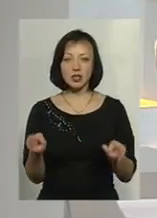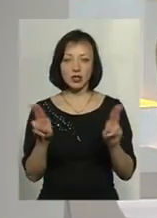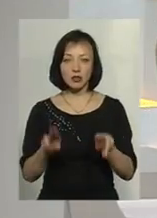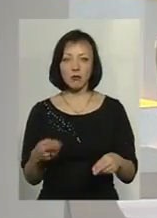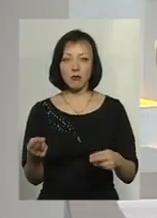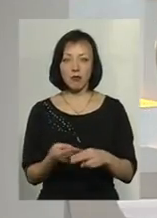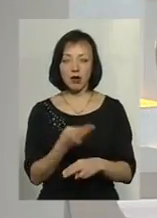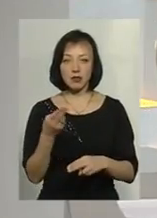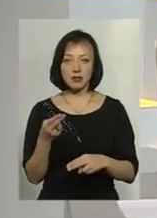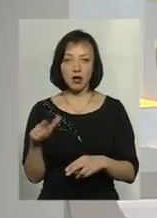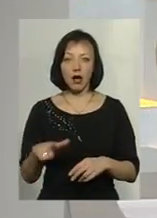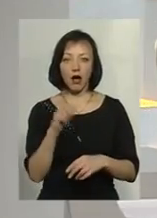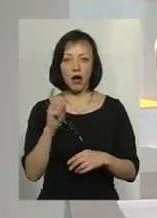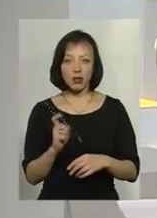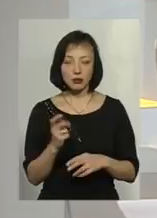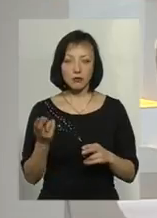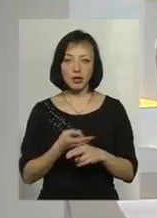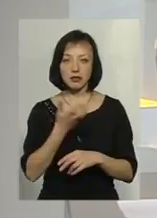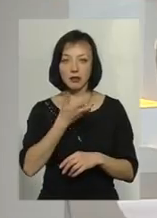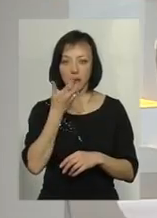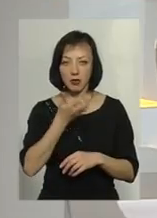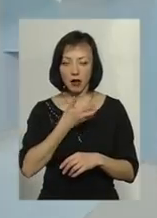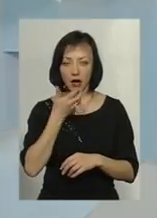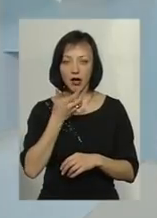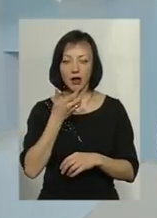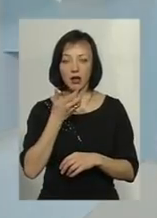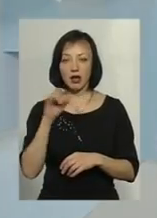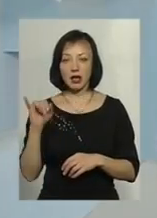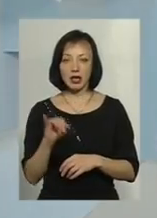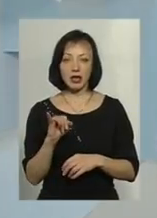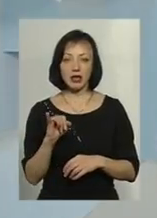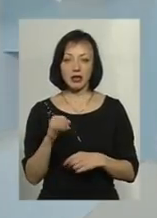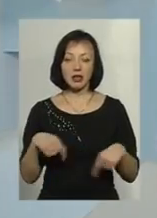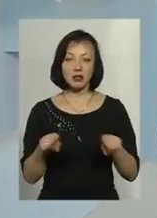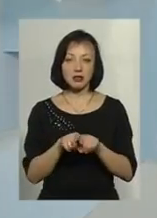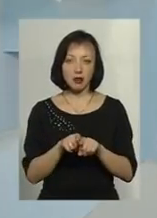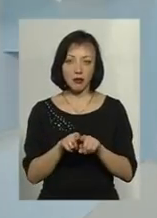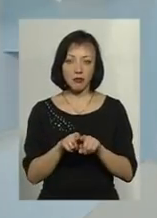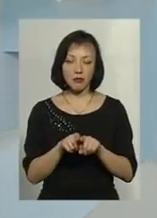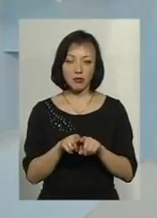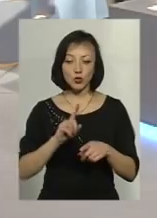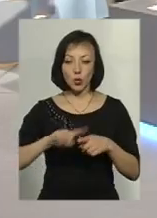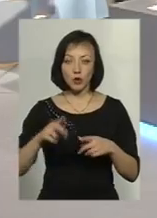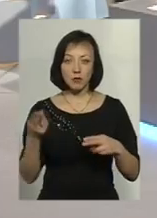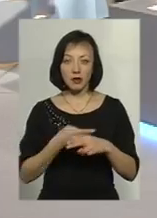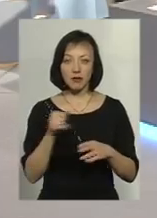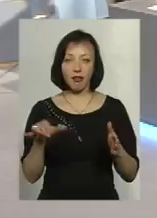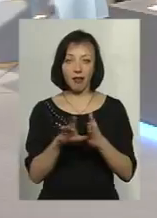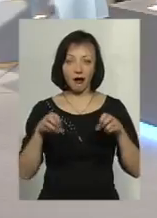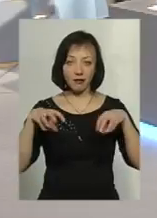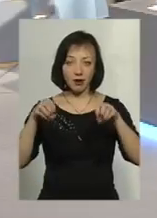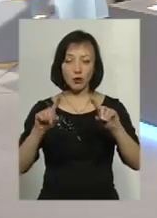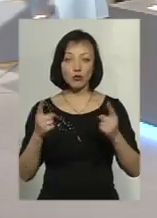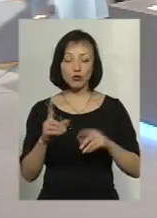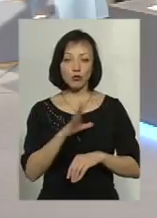без газу, без тепла, і так само вже згодом і без електрики, тому що